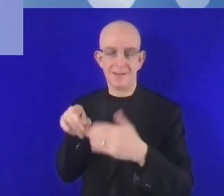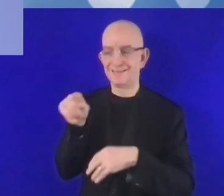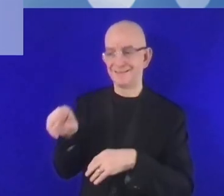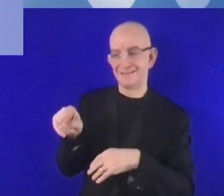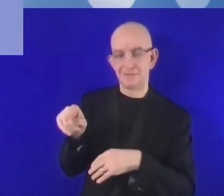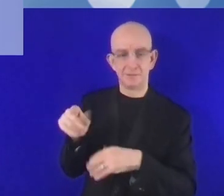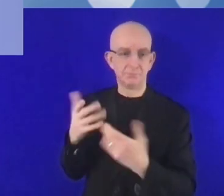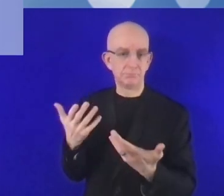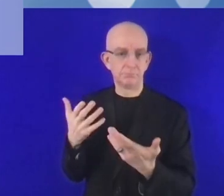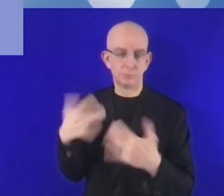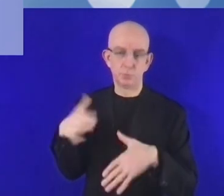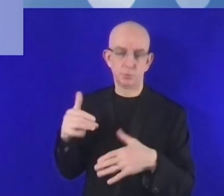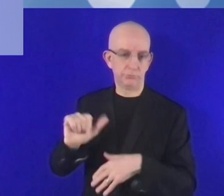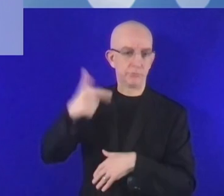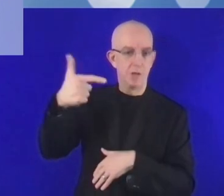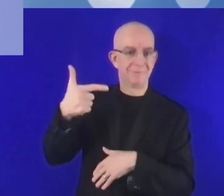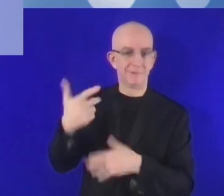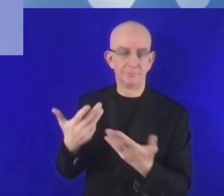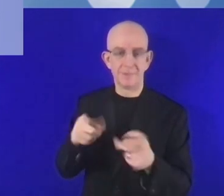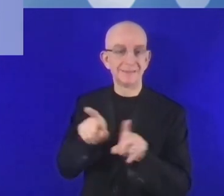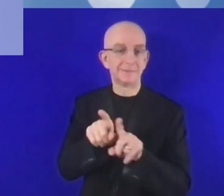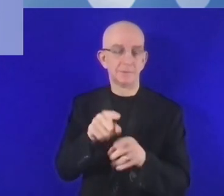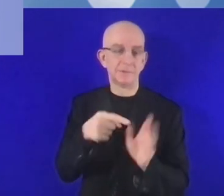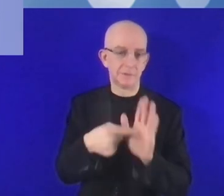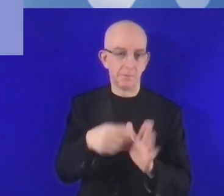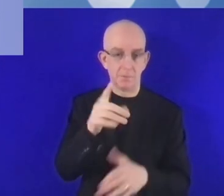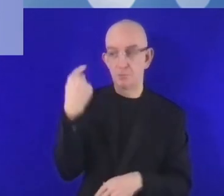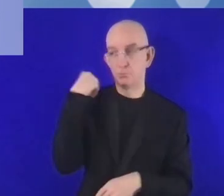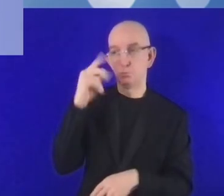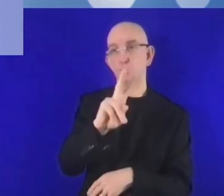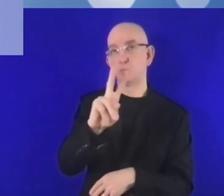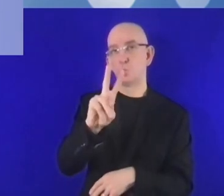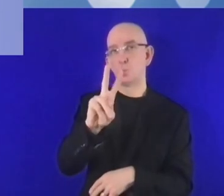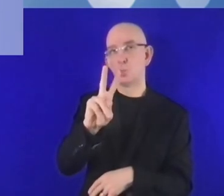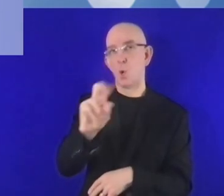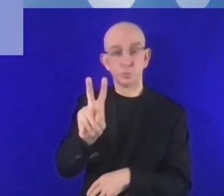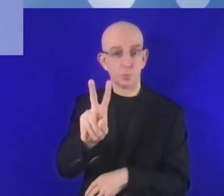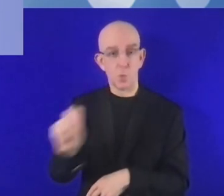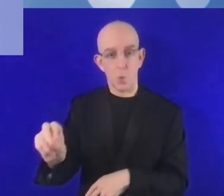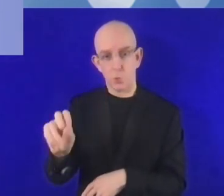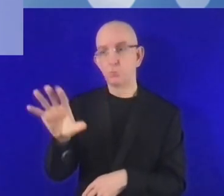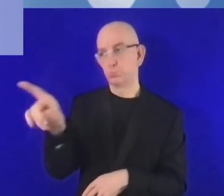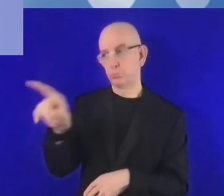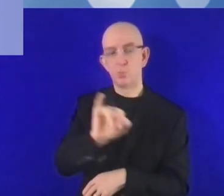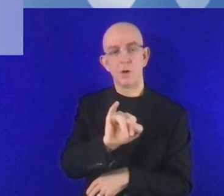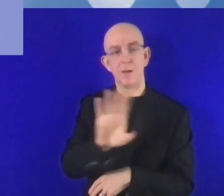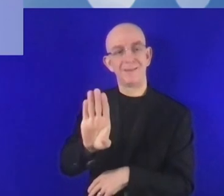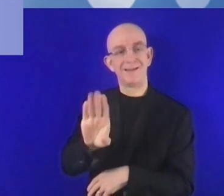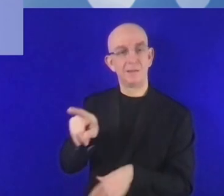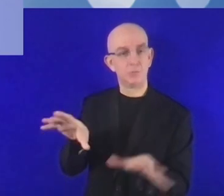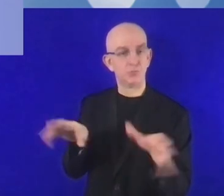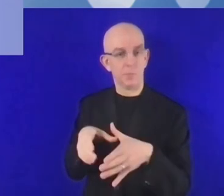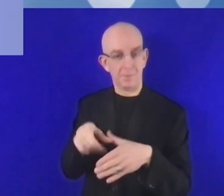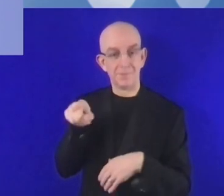وهذا القطاع هو من أولوياتنا القصوى في عام 2020. قامت مجموعاتنا